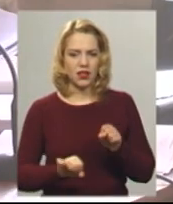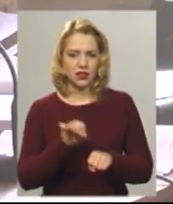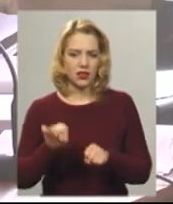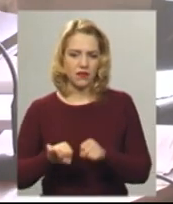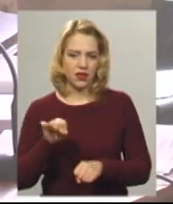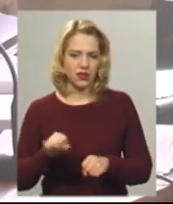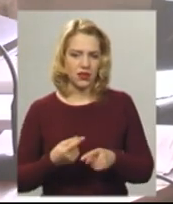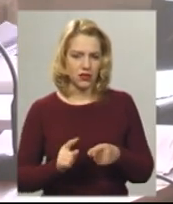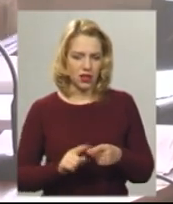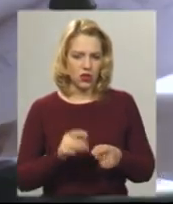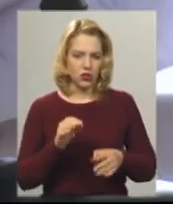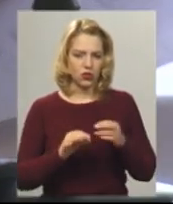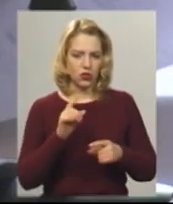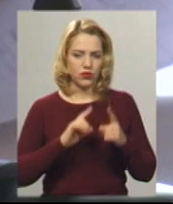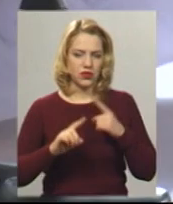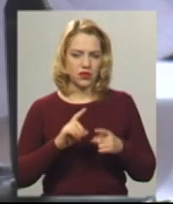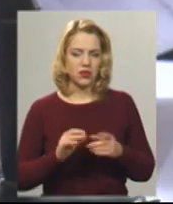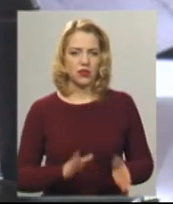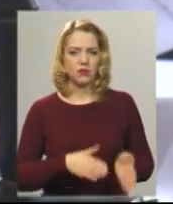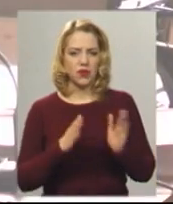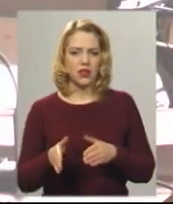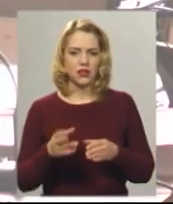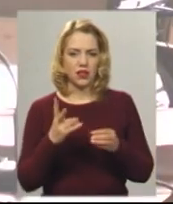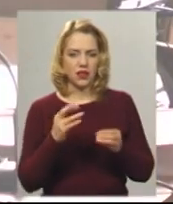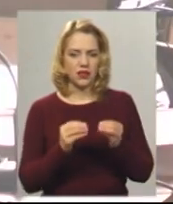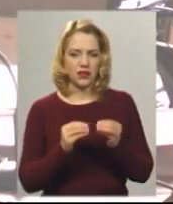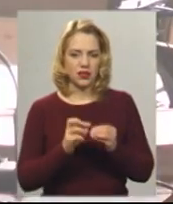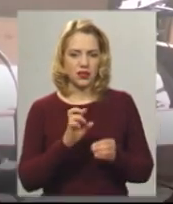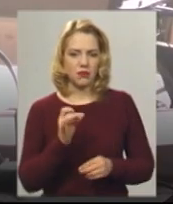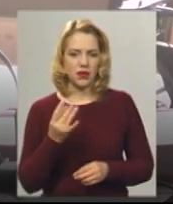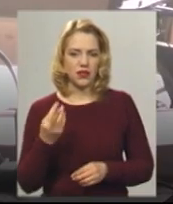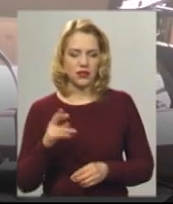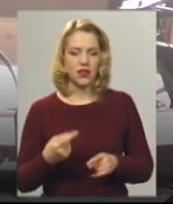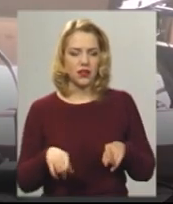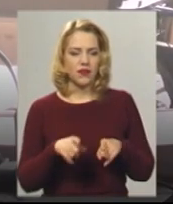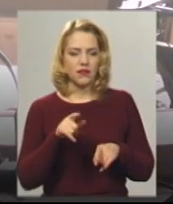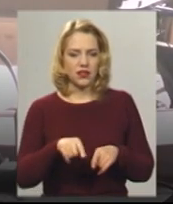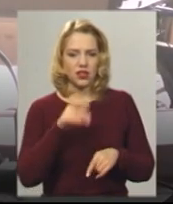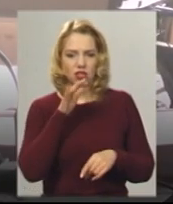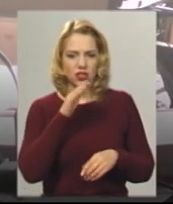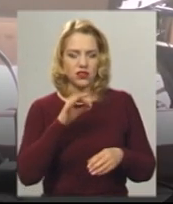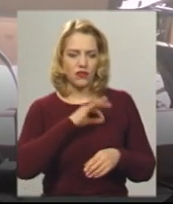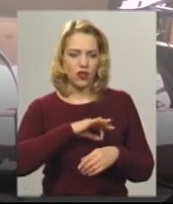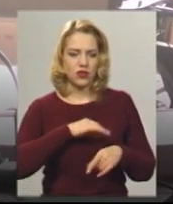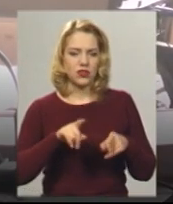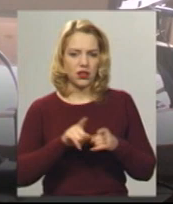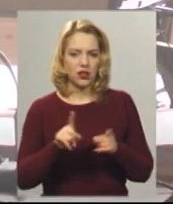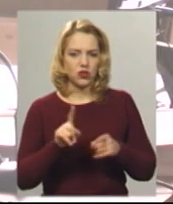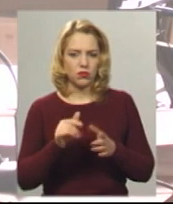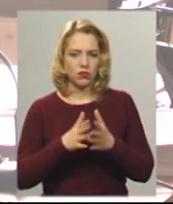В результаті судовий розгляд перенесли на 10 березня. В цей час використати таким чином, щоб більше в нас